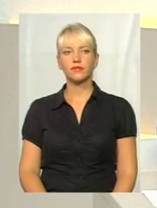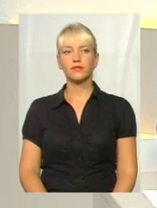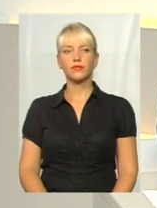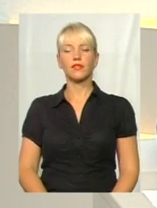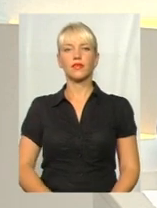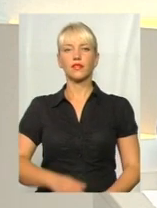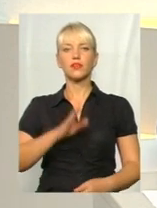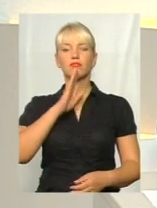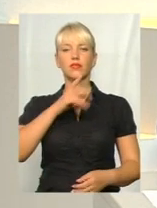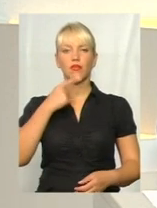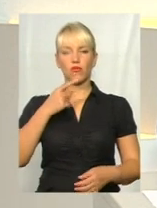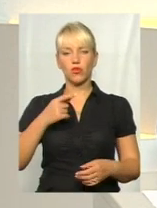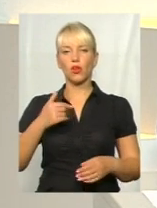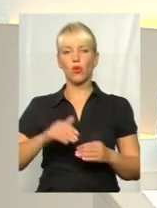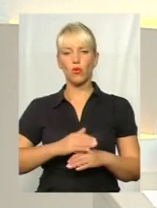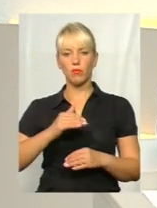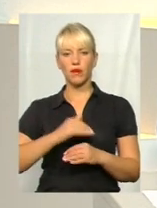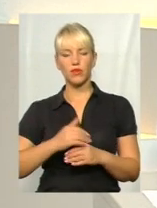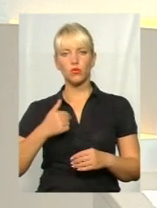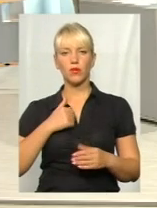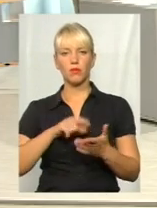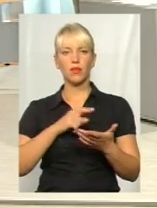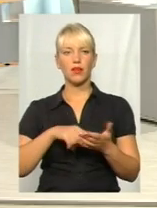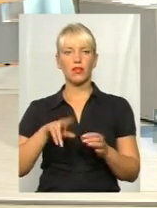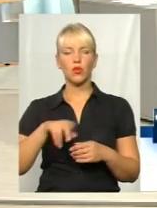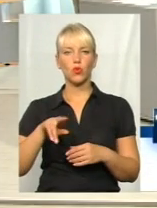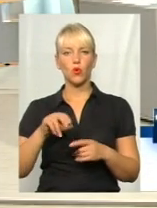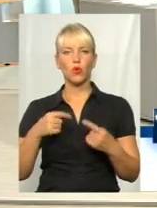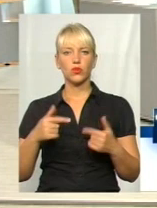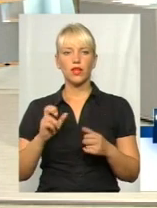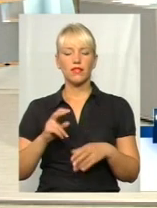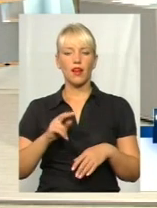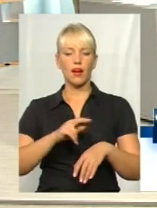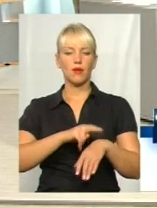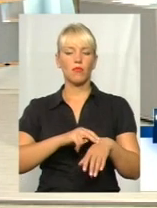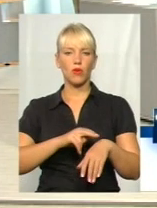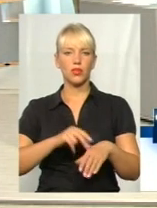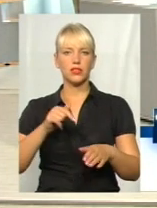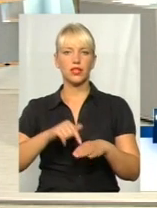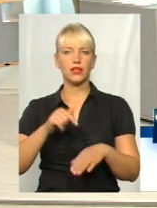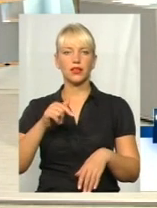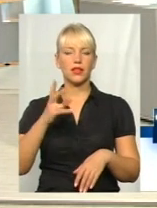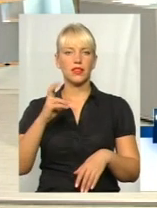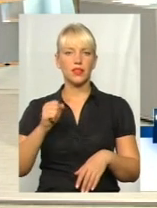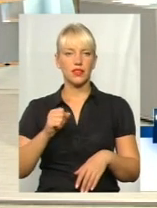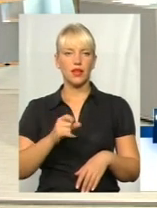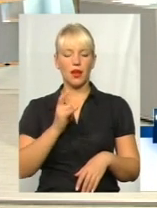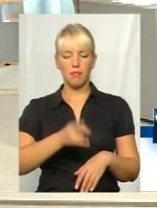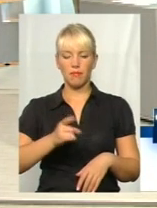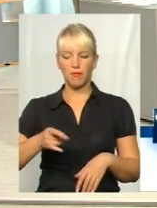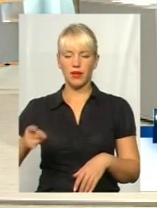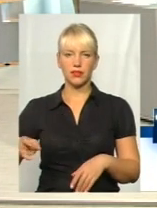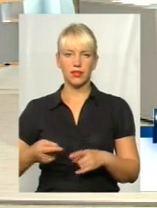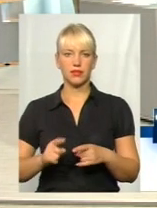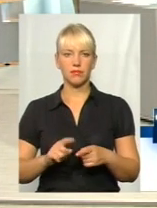Доброго дня. Головне питання до гостя. Скажіть, будь ласка, як патрульна поліція реагує на перспарковані на